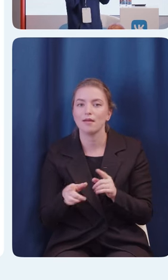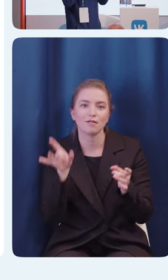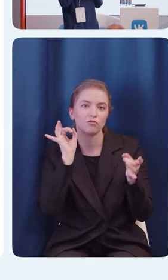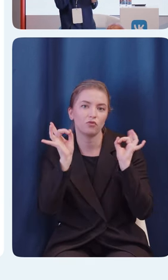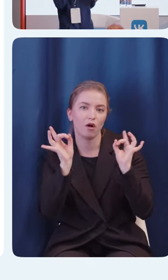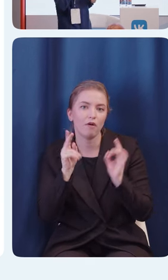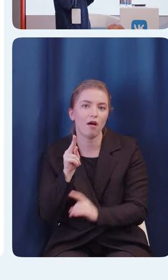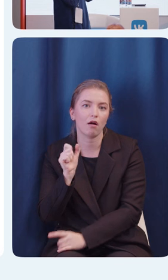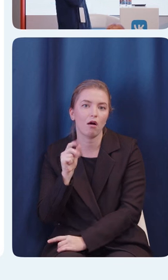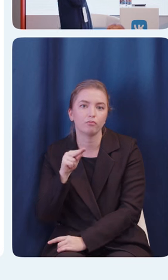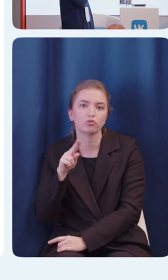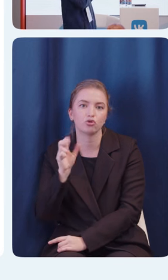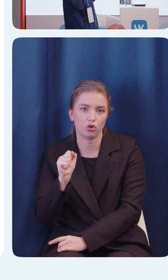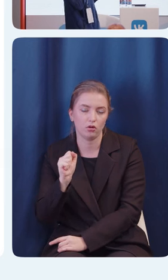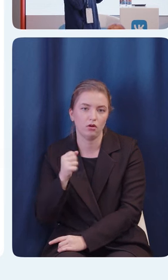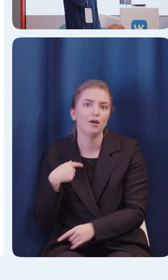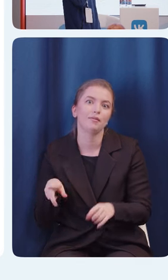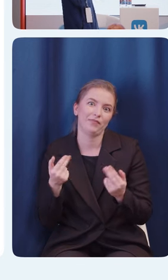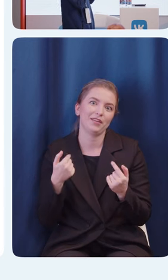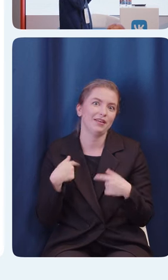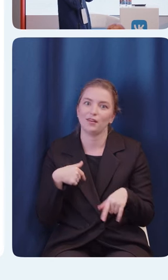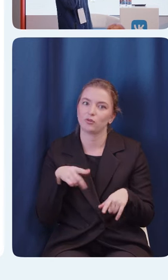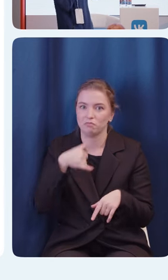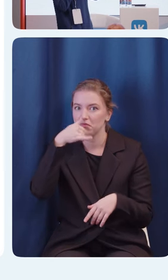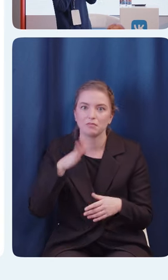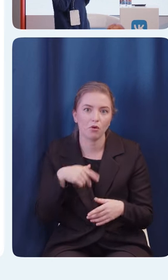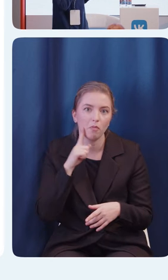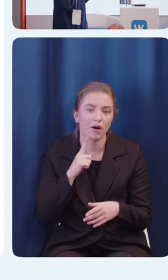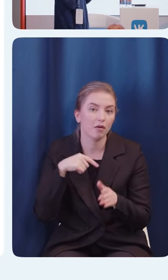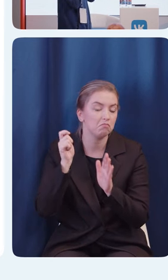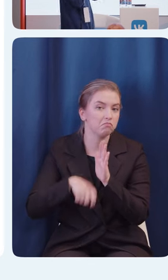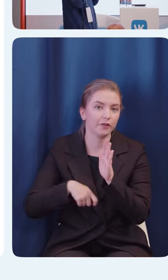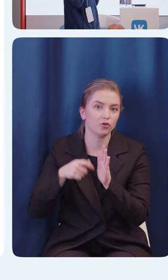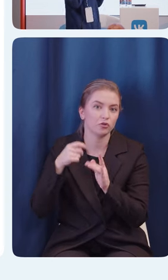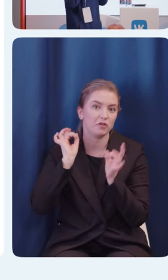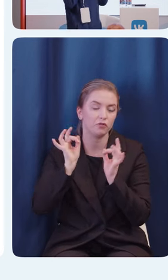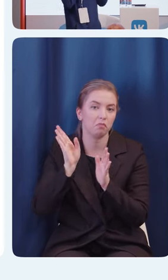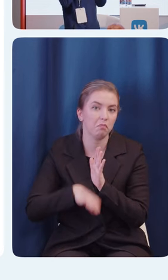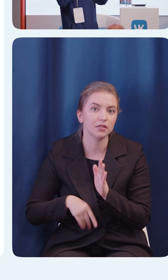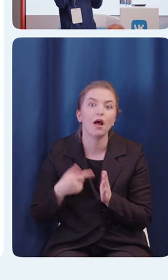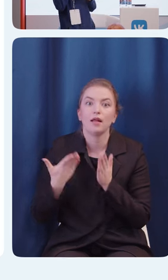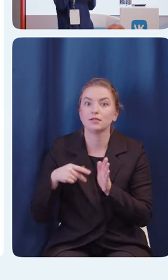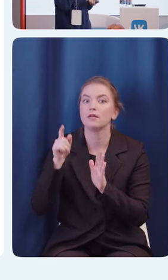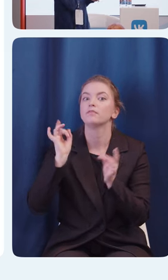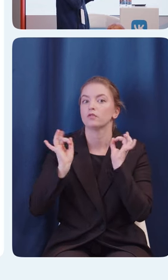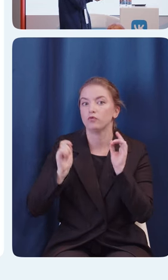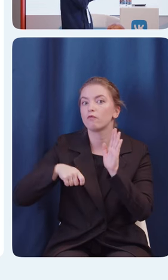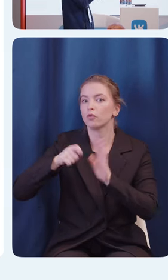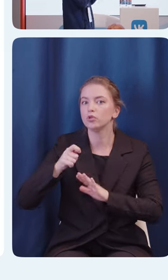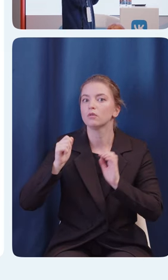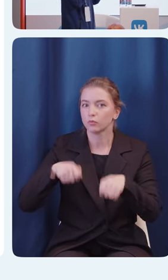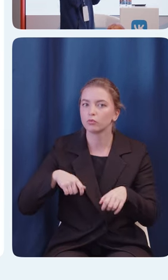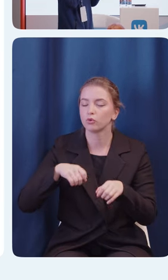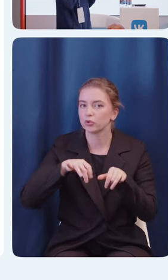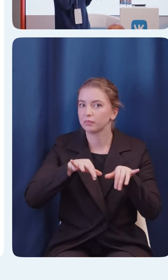капчи. Да, и тоже не получится пройти, пока ее не включить. Но если ее включить, то шансы уже как бы повышаются ее пройти, да.